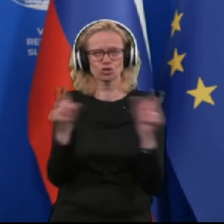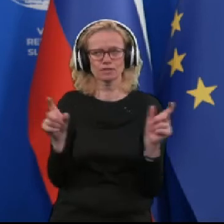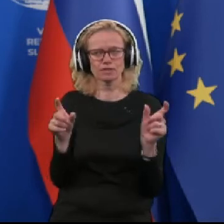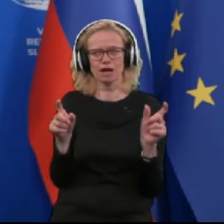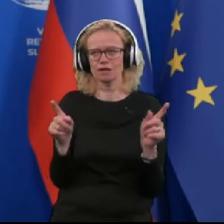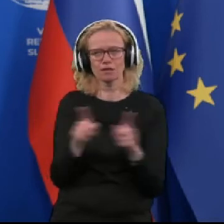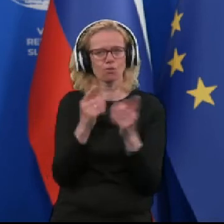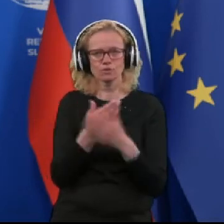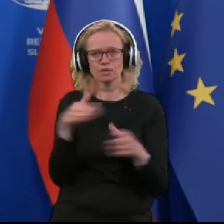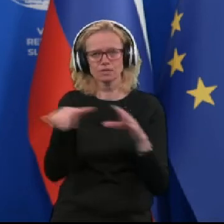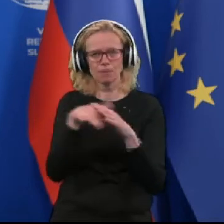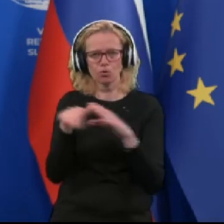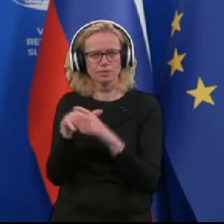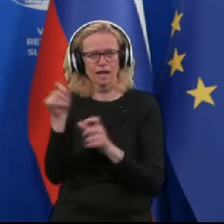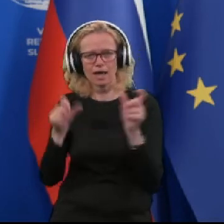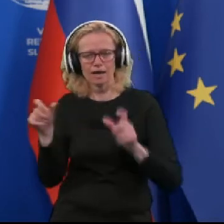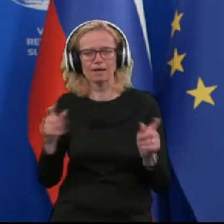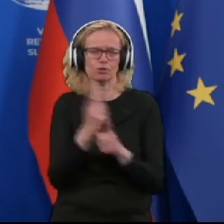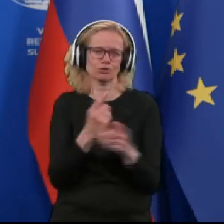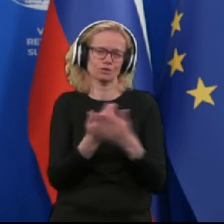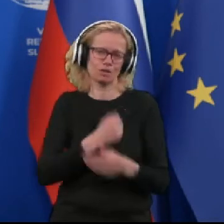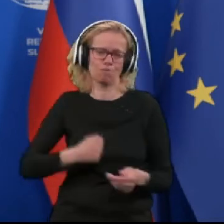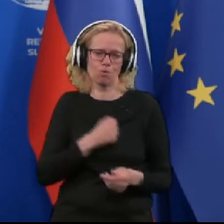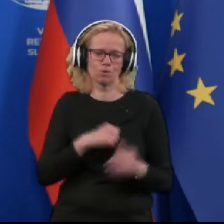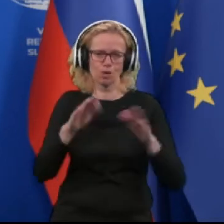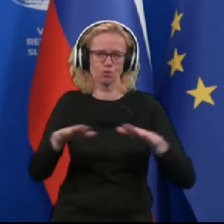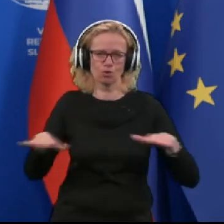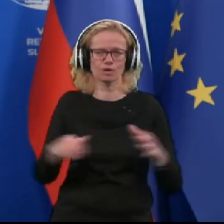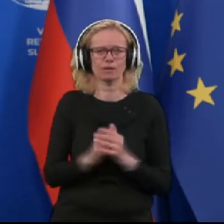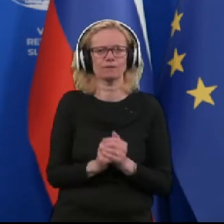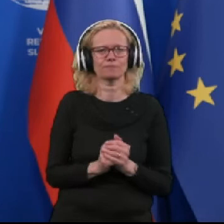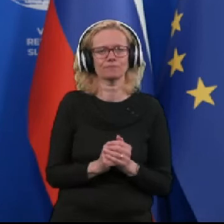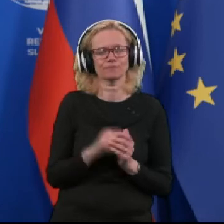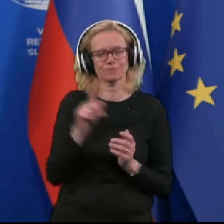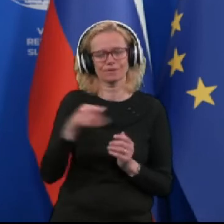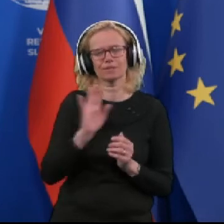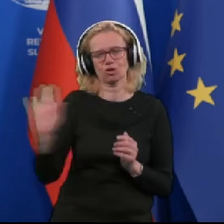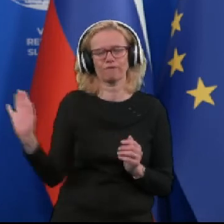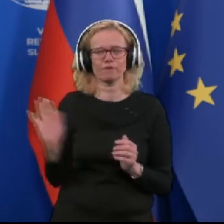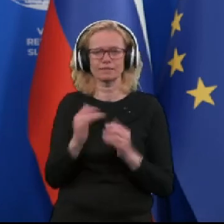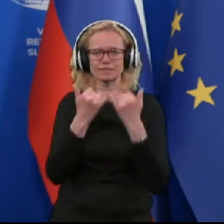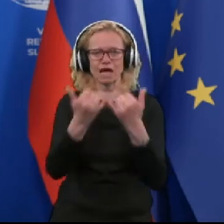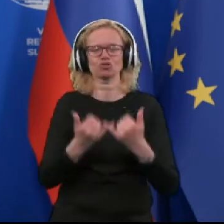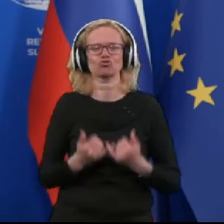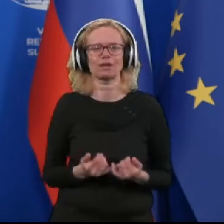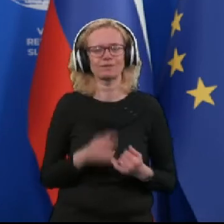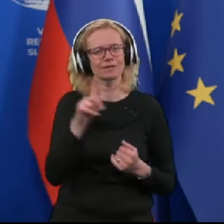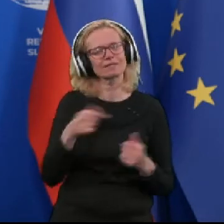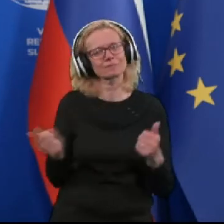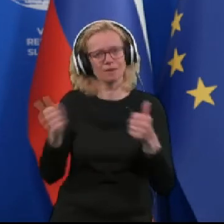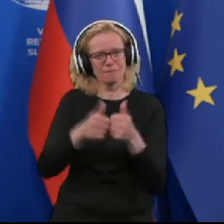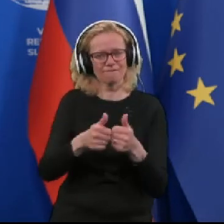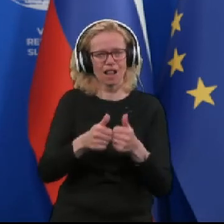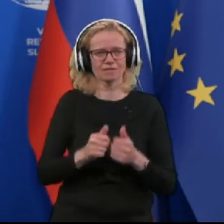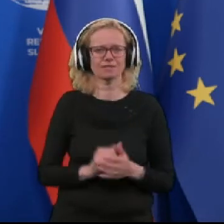posledne, predvsem pa tudi za bolne otroke in njihove starše in spremljevalce.